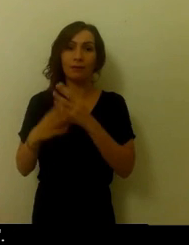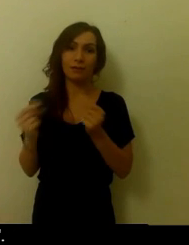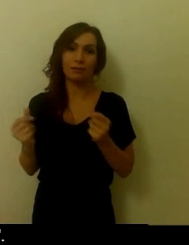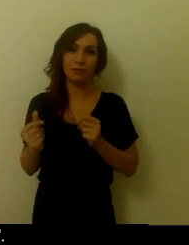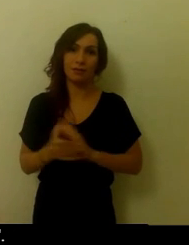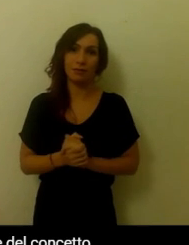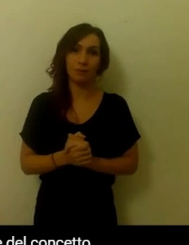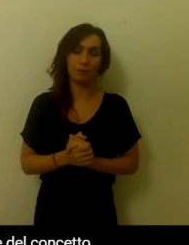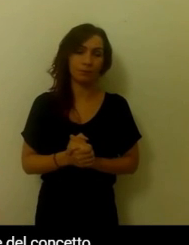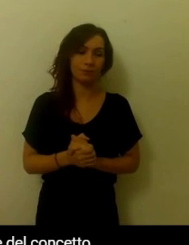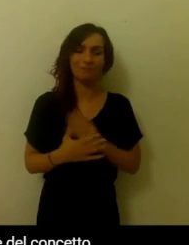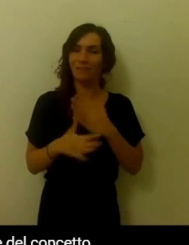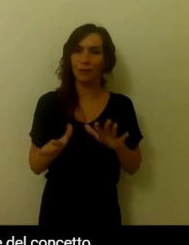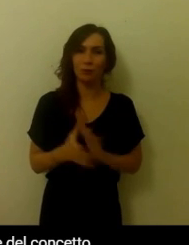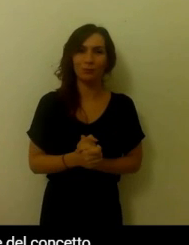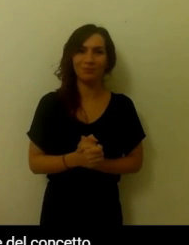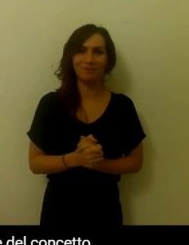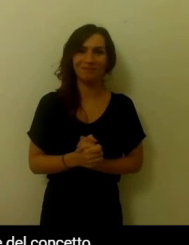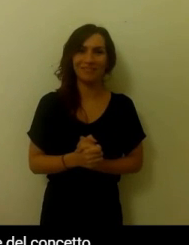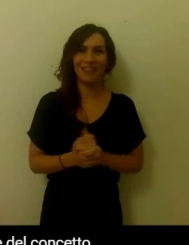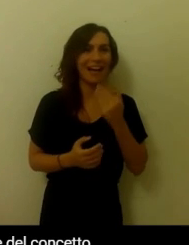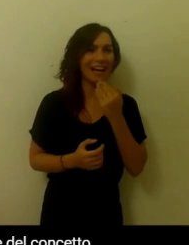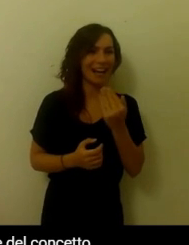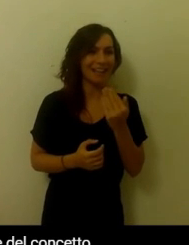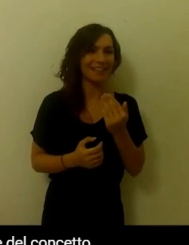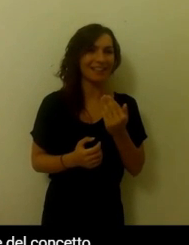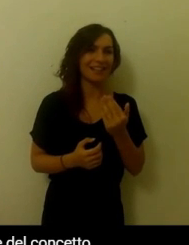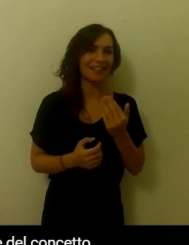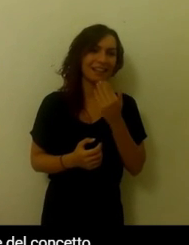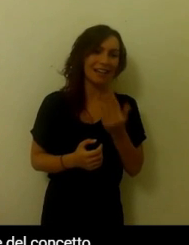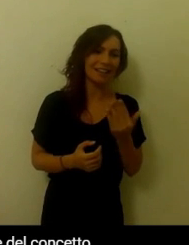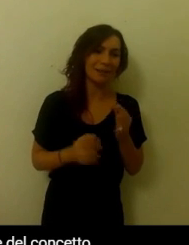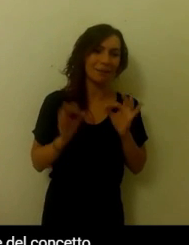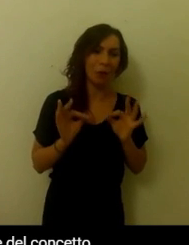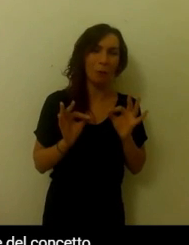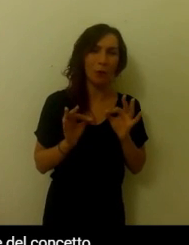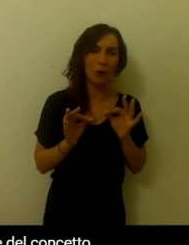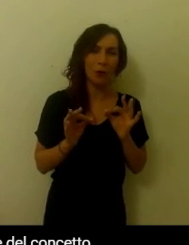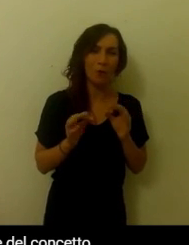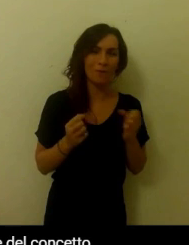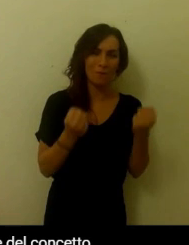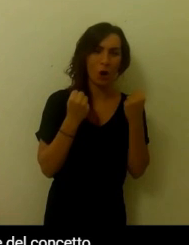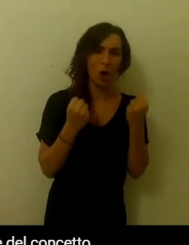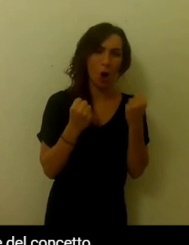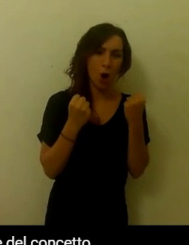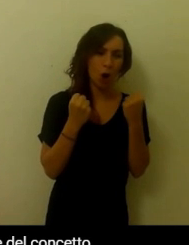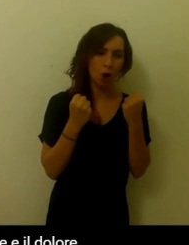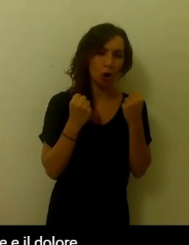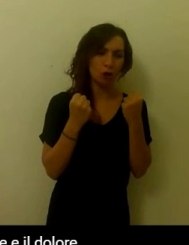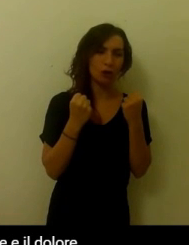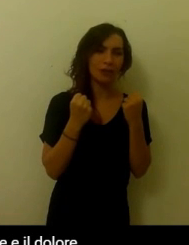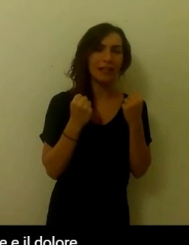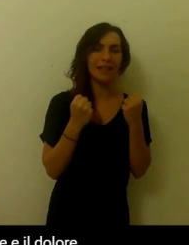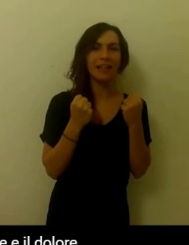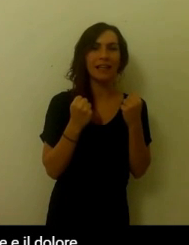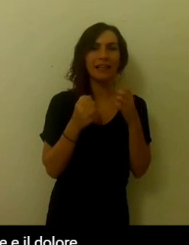Terminato. Grazie, grazie per questa intensa illustrazione del concetto del